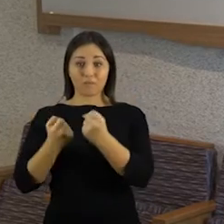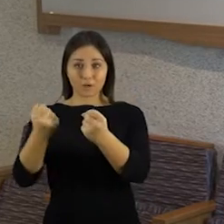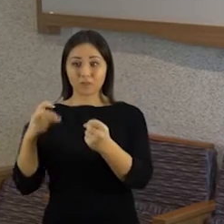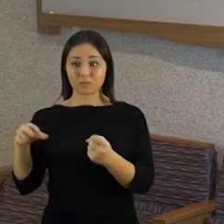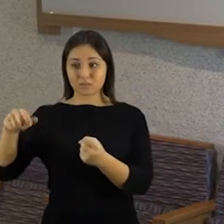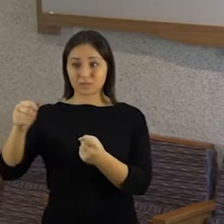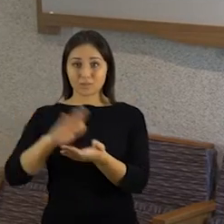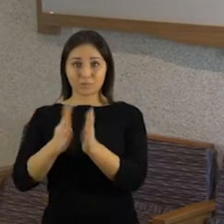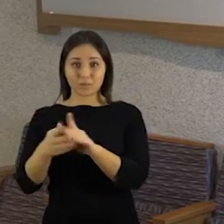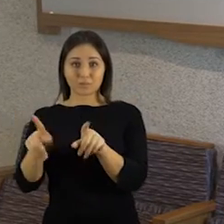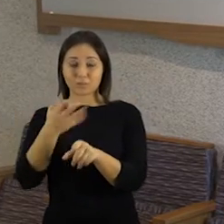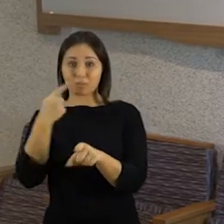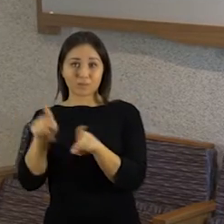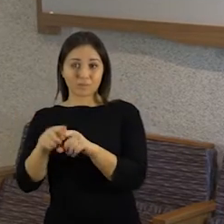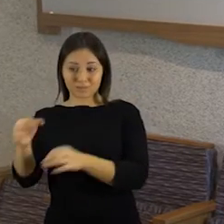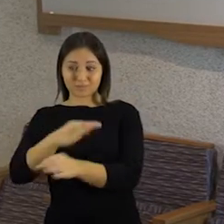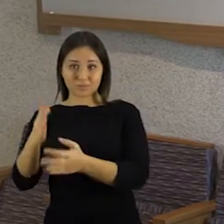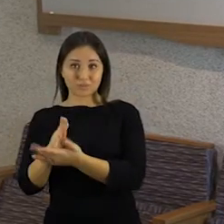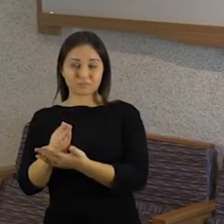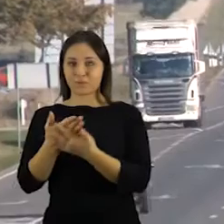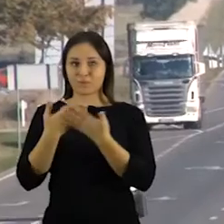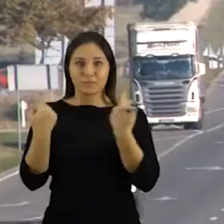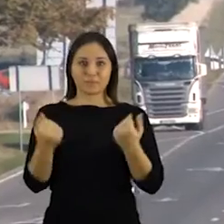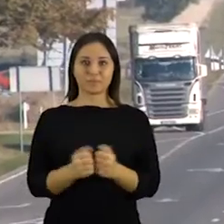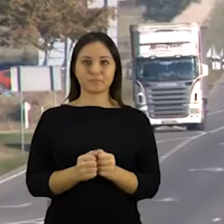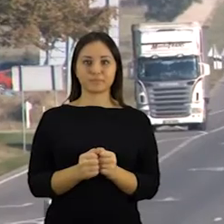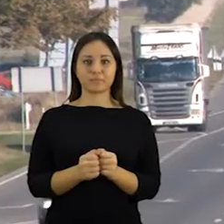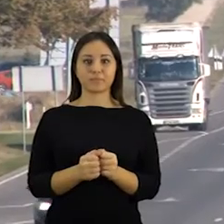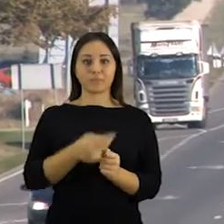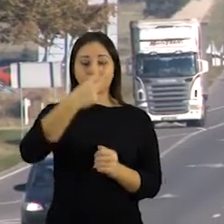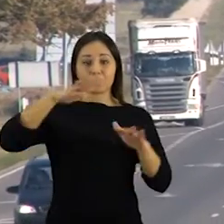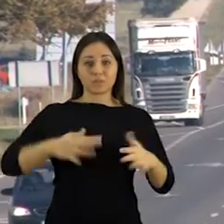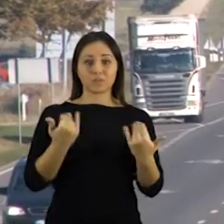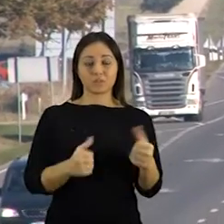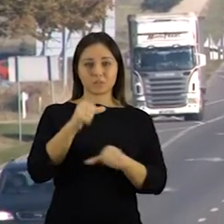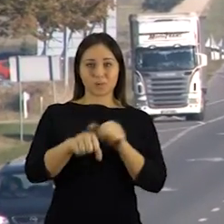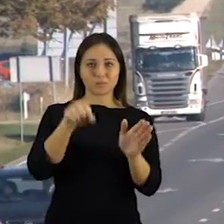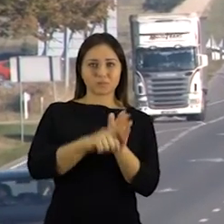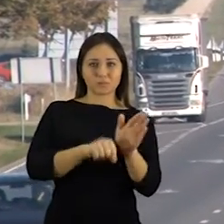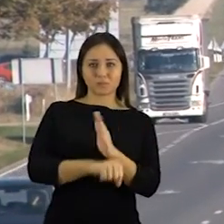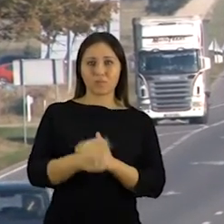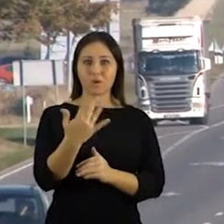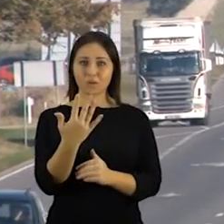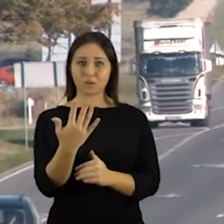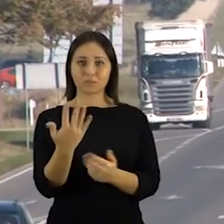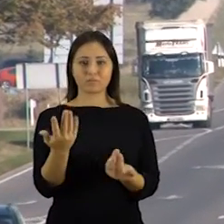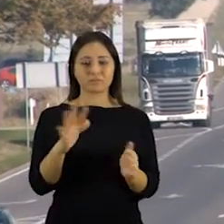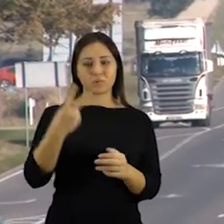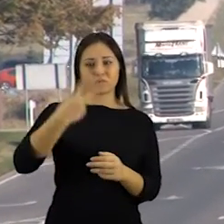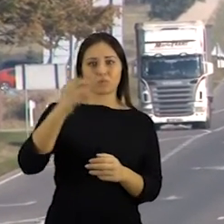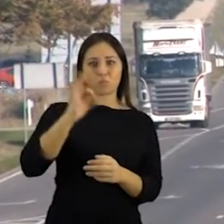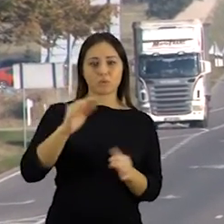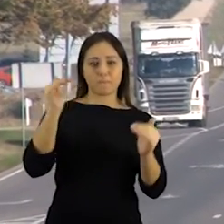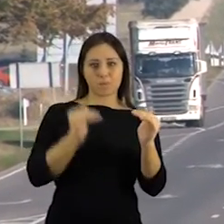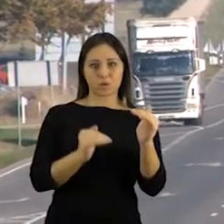kiti eismo dalybė, tai ir taip būna pasakoma tas dalykas. Statistikos duomenimis visoje Lietuvoje per šiuos metus žuvusiųjų skaičius yra